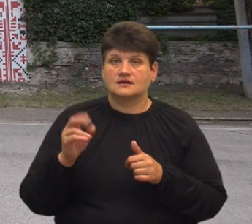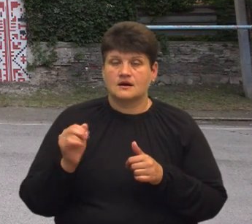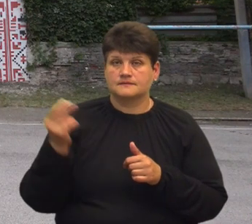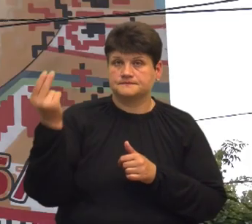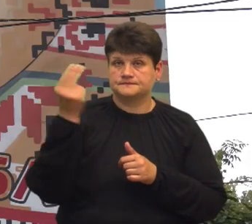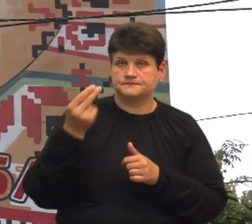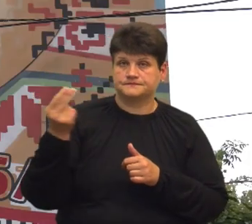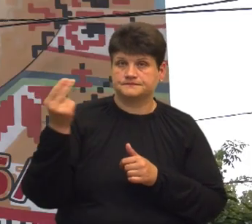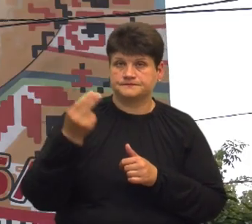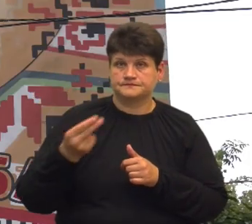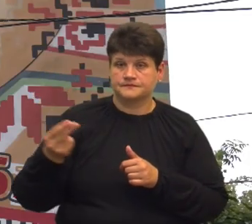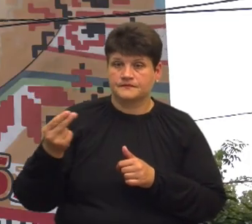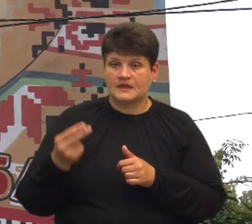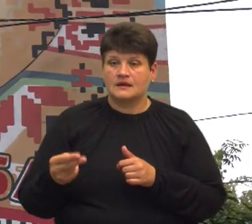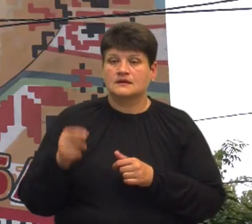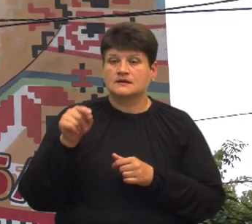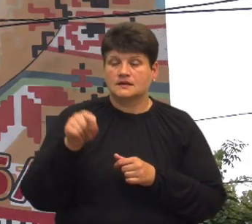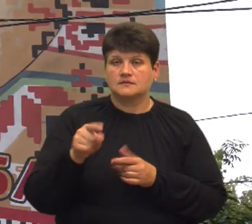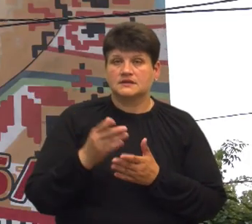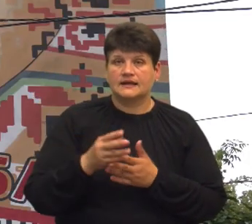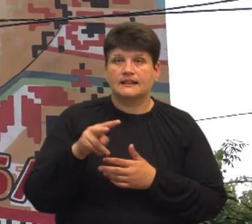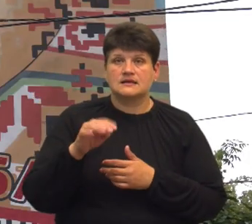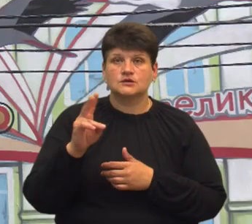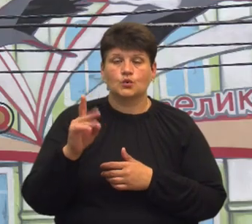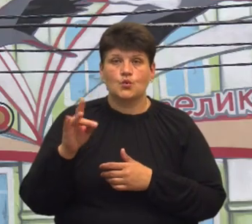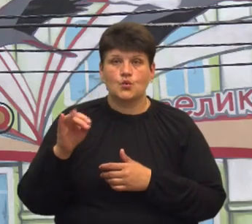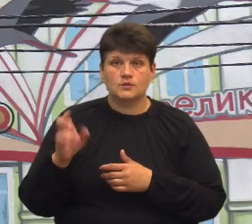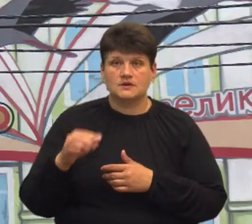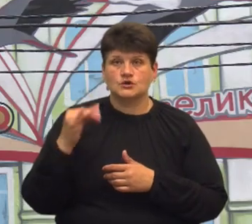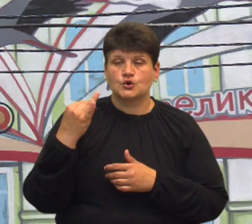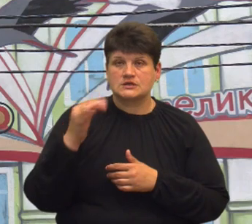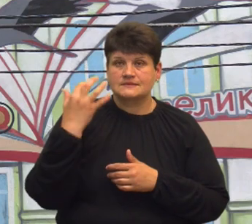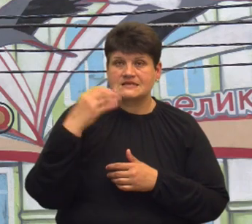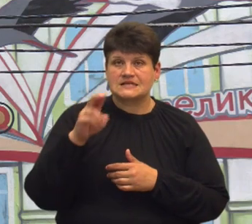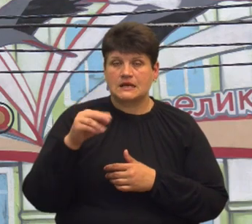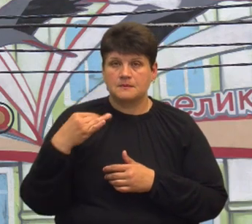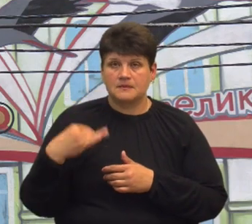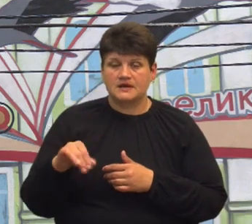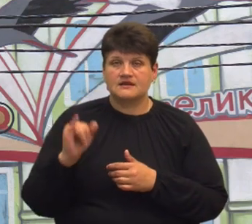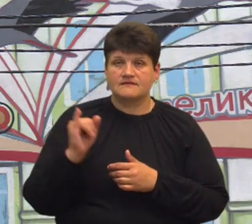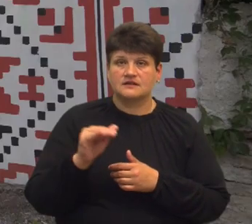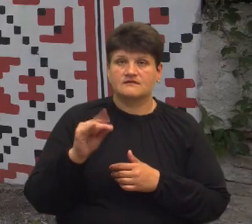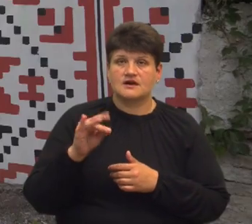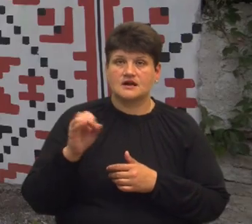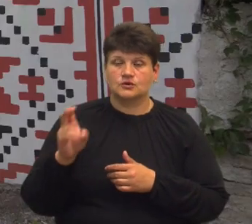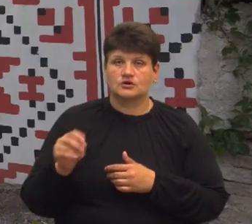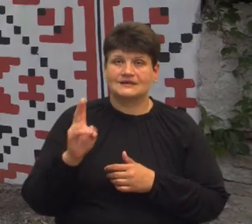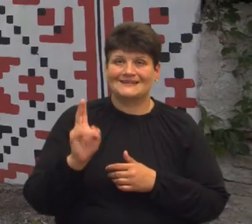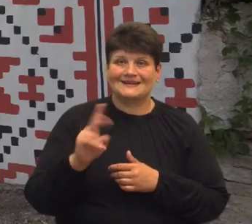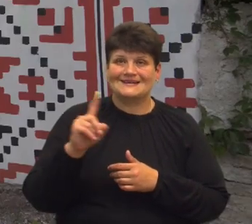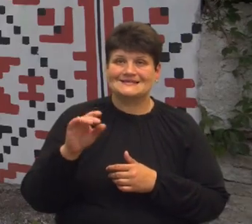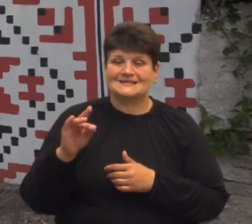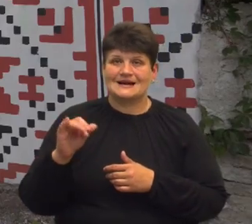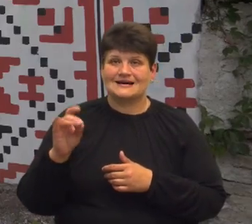«Великого бажайте». На сценописі зображені Лесь Курбас, Йосиф Сліпей, Іван Франко, Мар'ян Крушельницький, Катерина Зарецька та